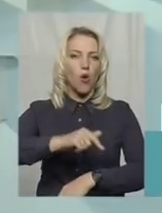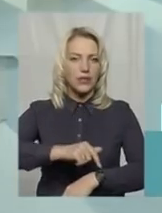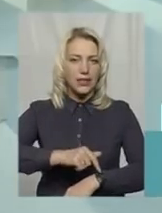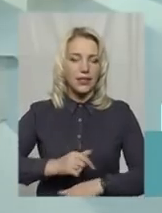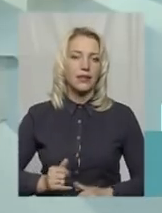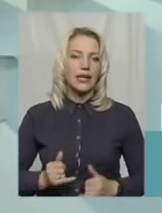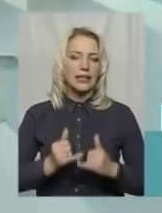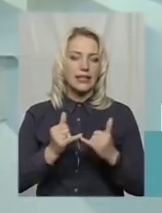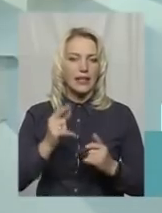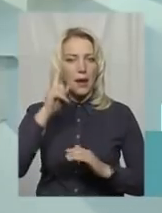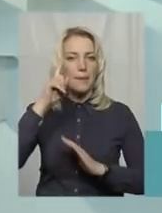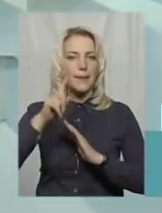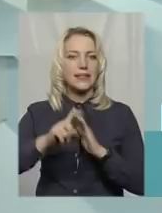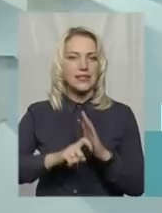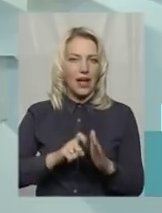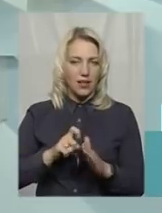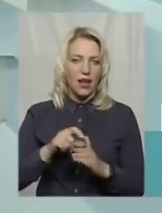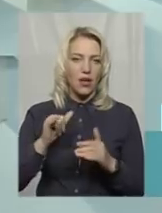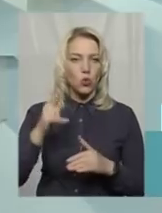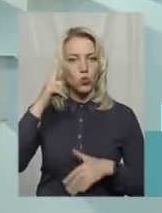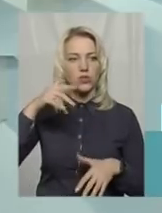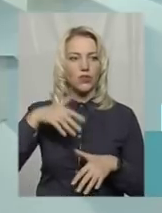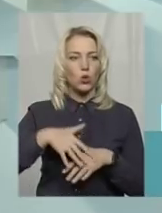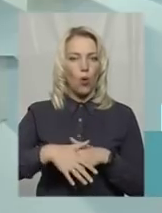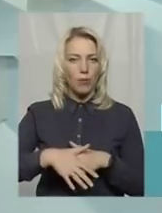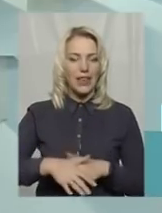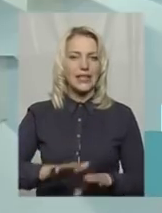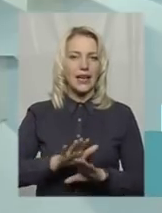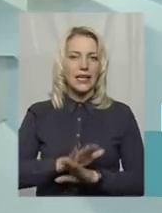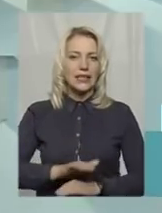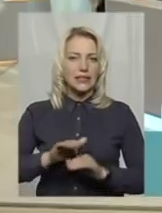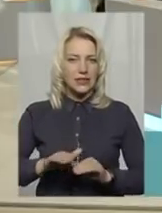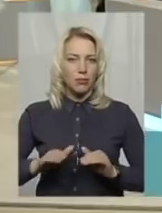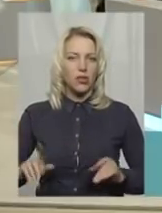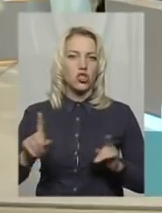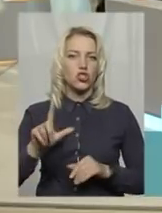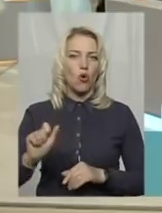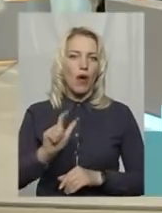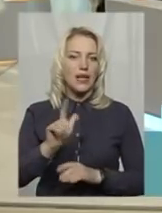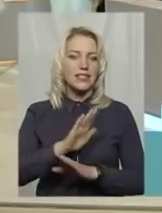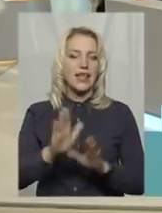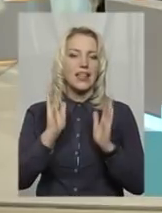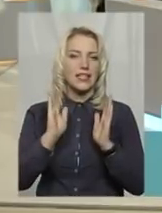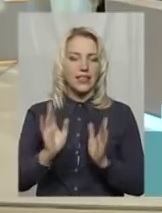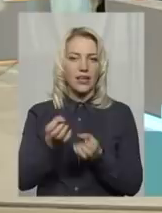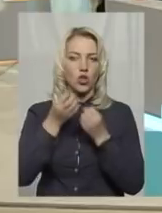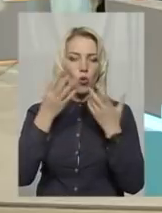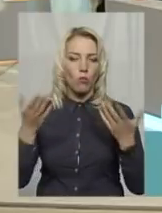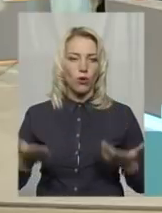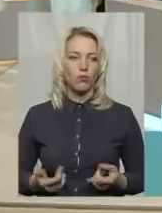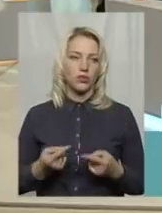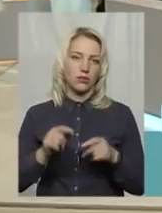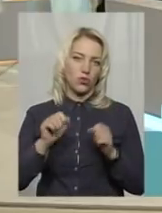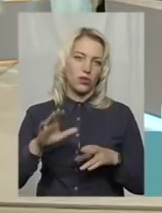пізнання, для усвідомлення дітьми, що газ – це не тільки добробут, це й може бути певна